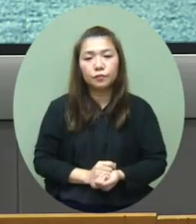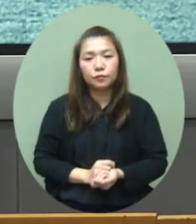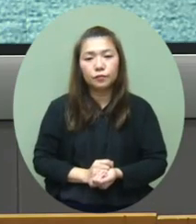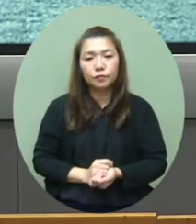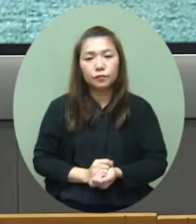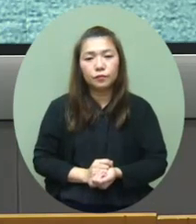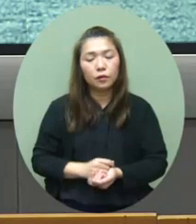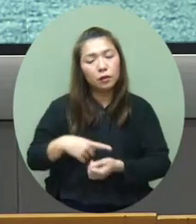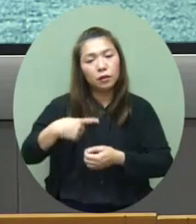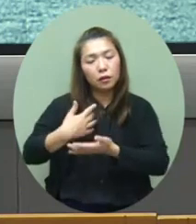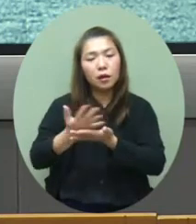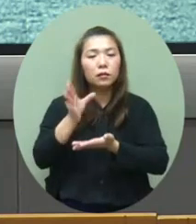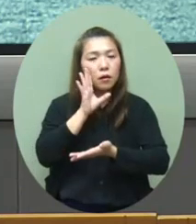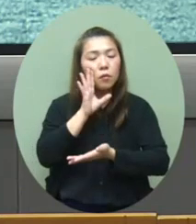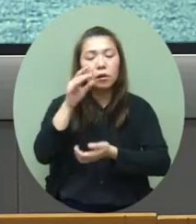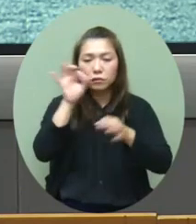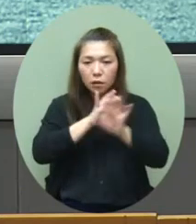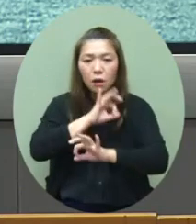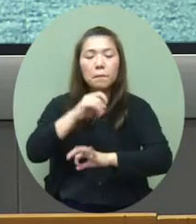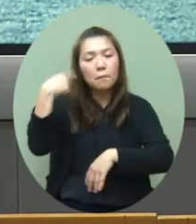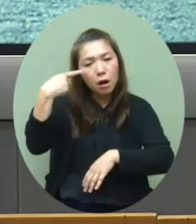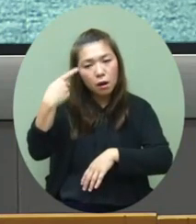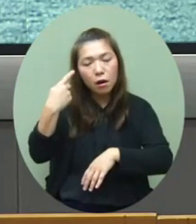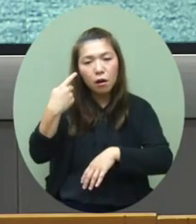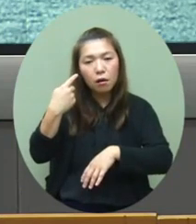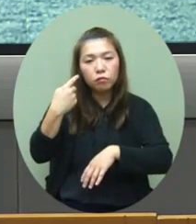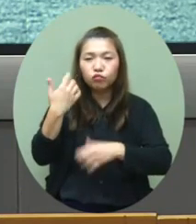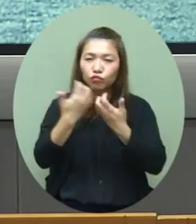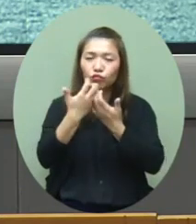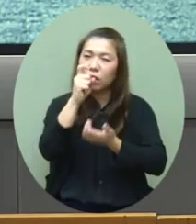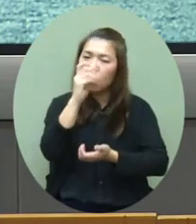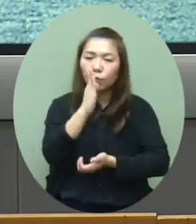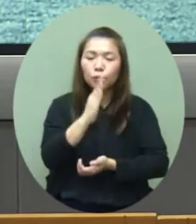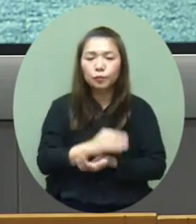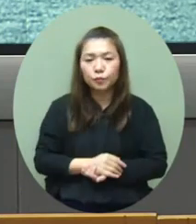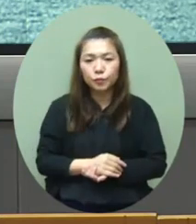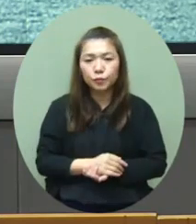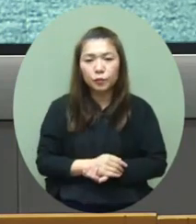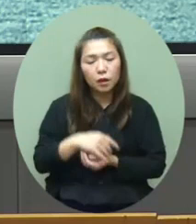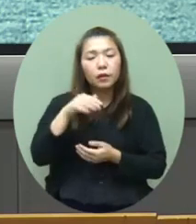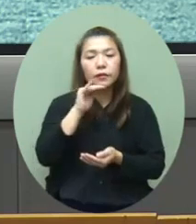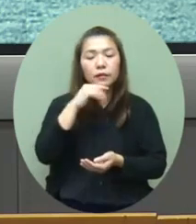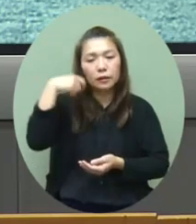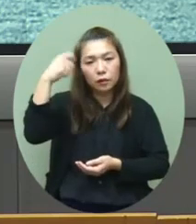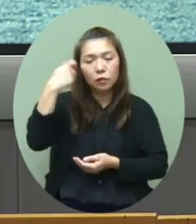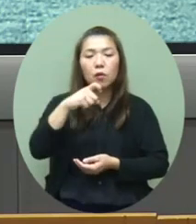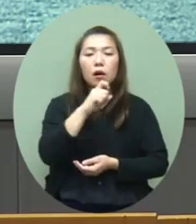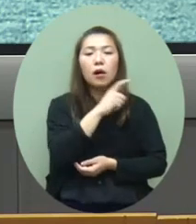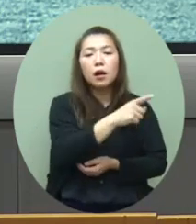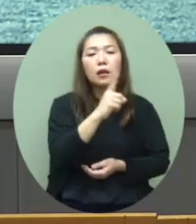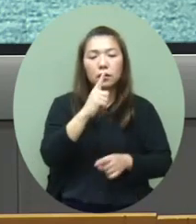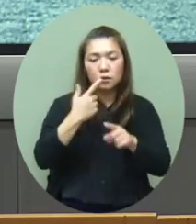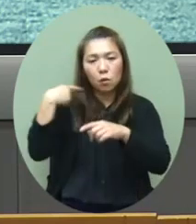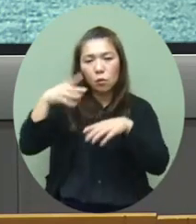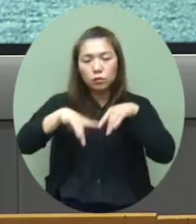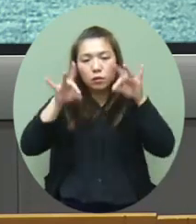另外其他泰国、新加坡、美国各有大概9宗印度有8宗、澳洲有7宗